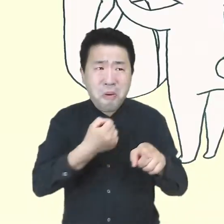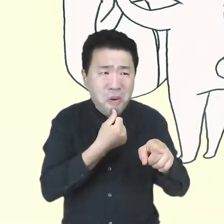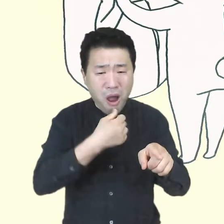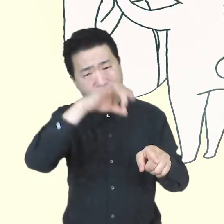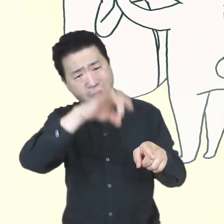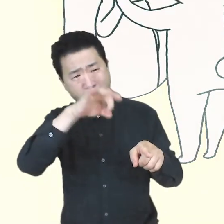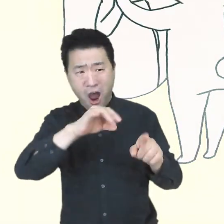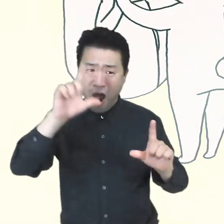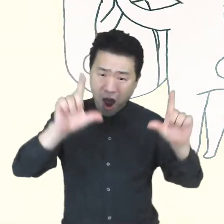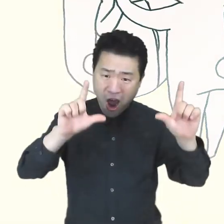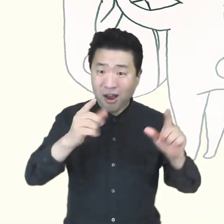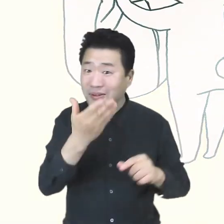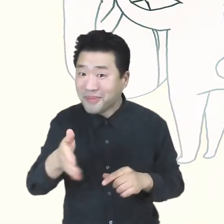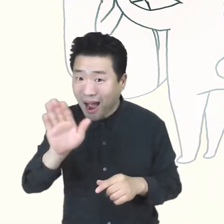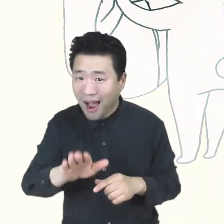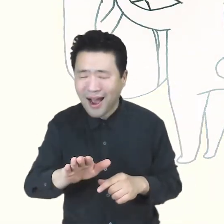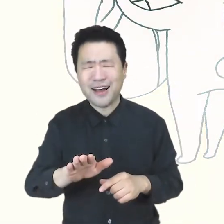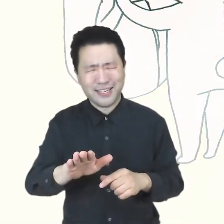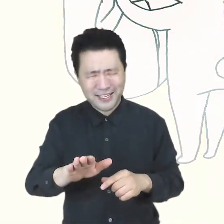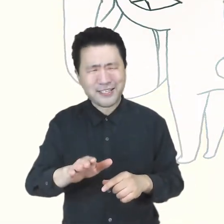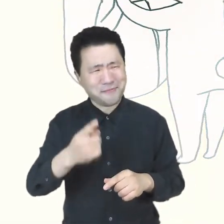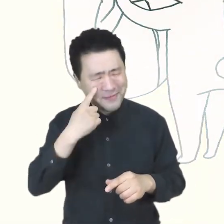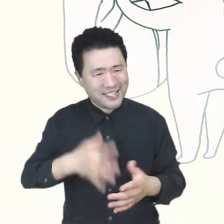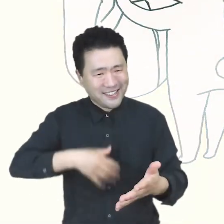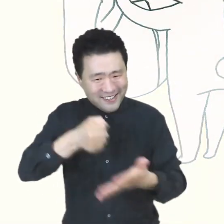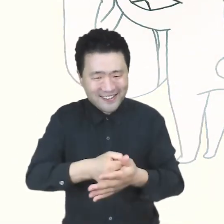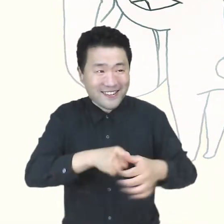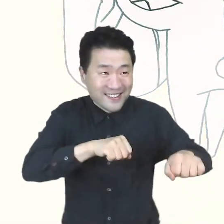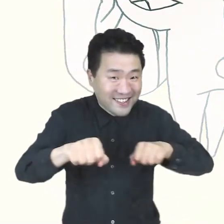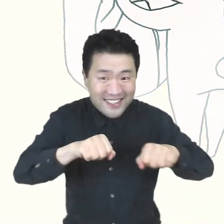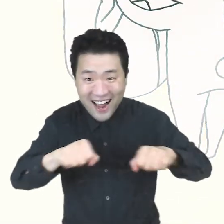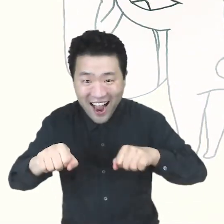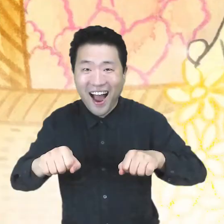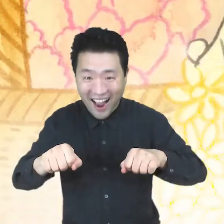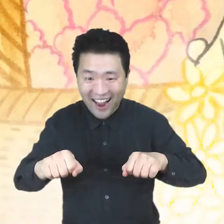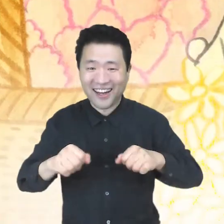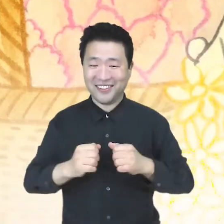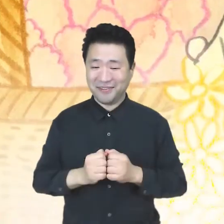작고 별것 아닌 것 같지만 의미 있는 시도도